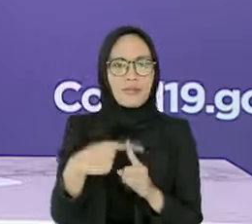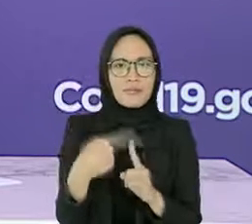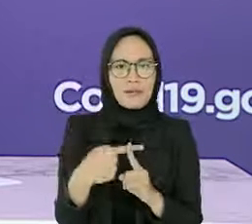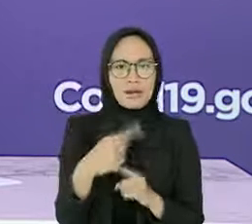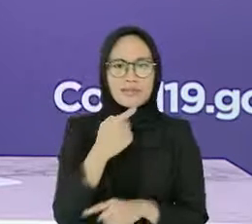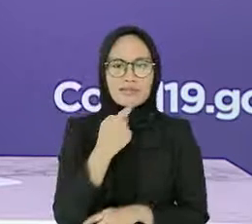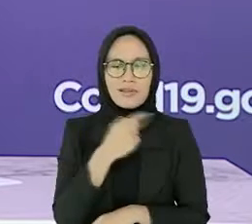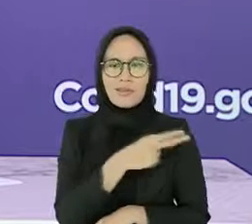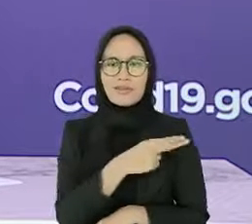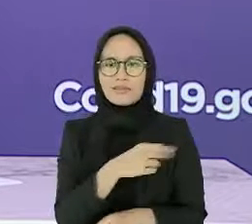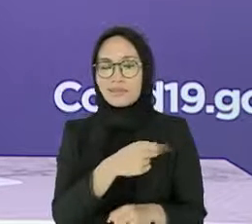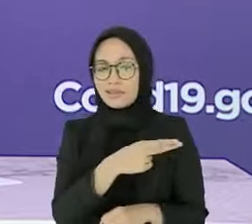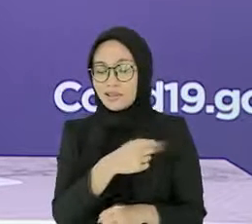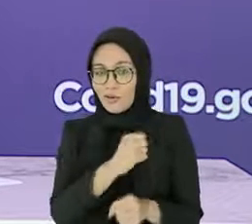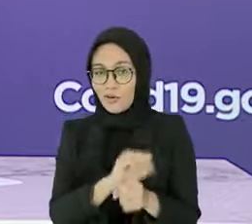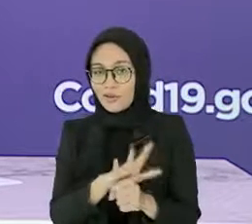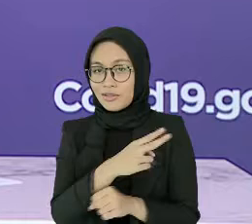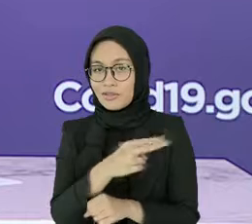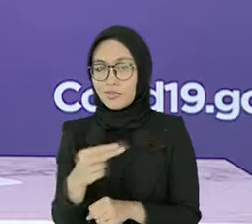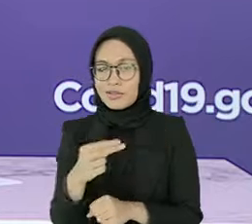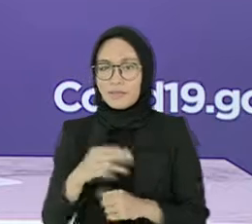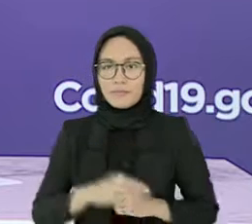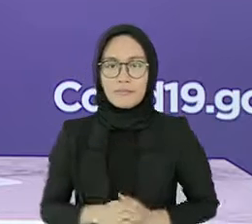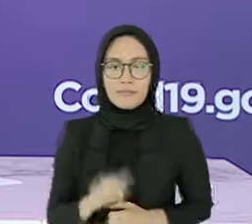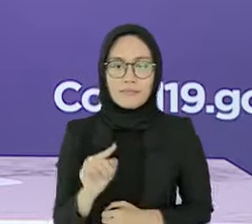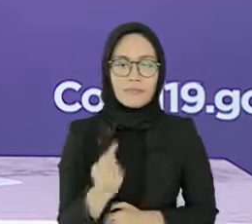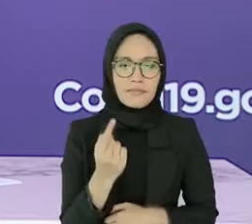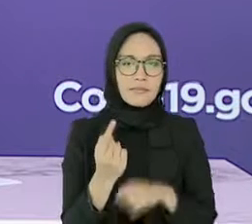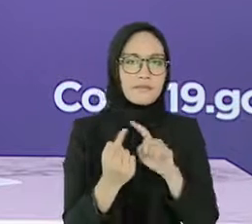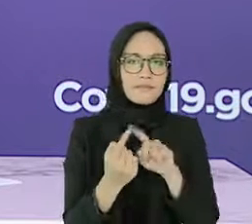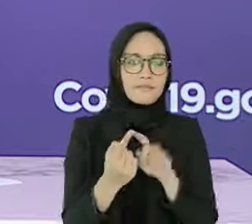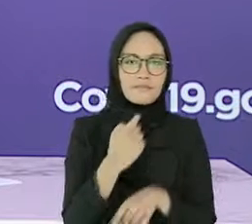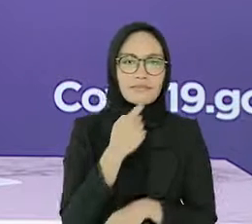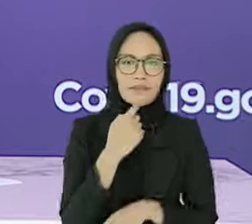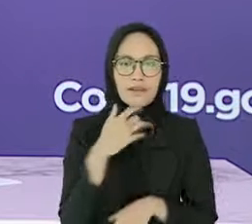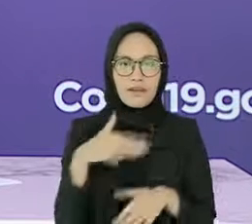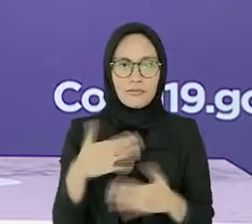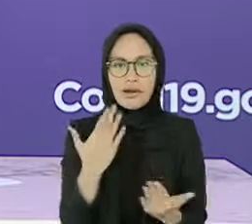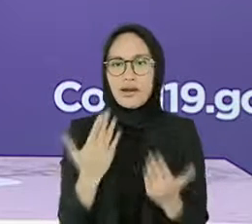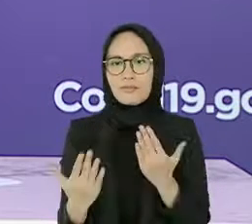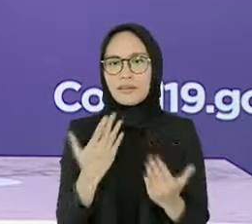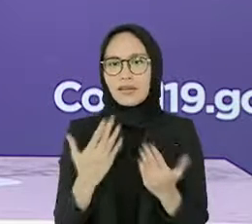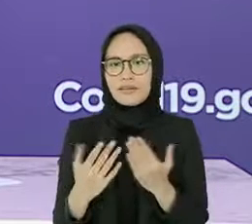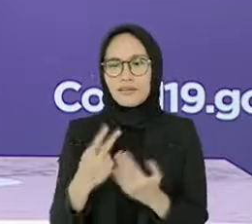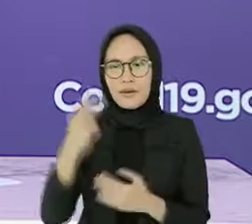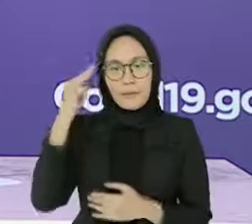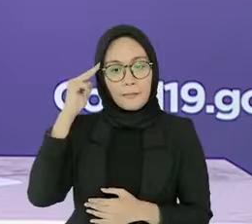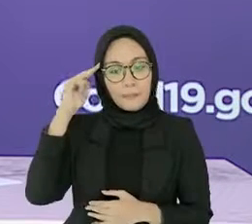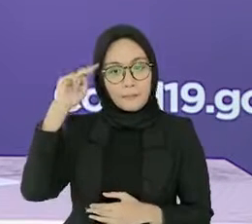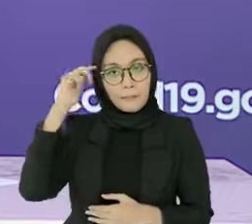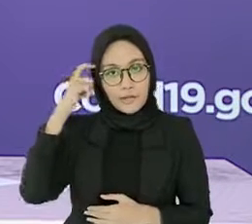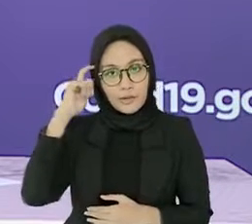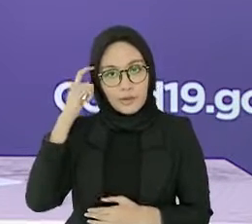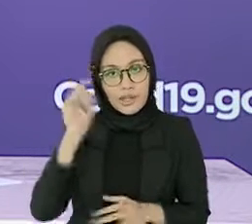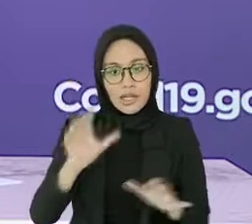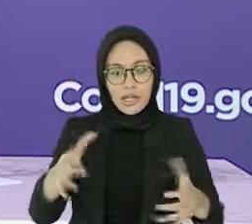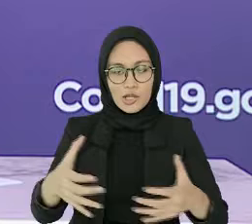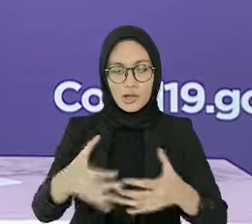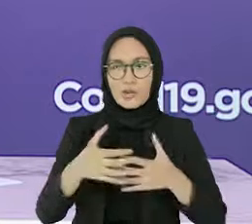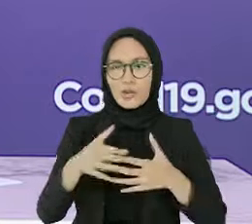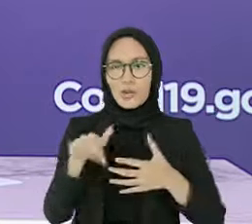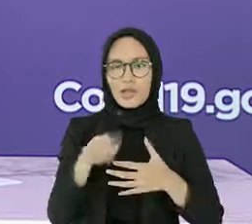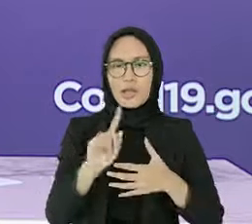di Indonesia. Pertama, terkait dengan aplikasi peduli lindungi Kementerian Kesehatan meluncurkan